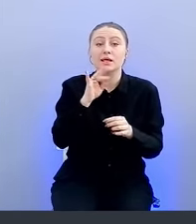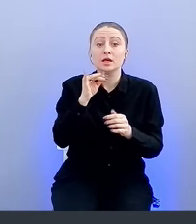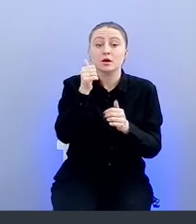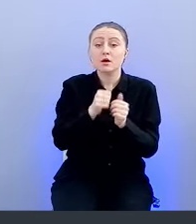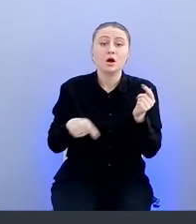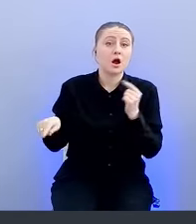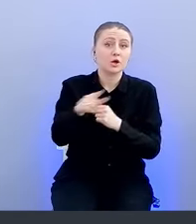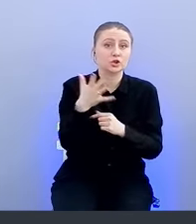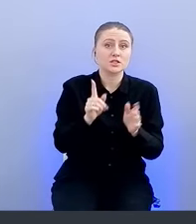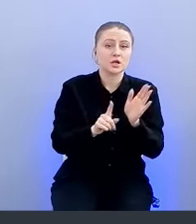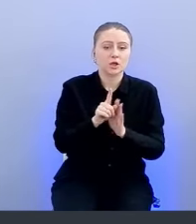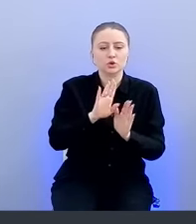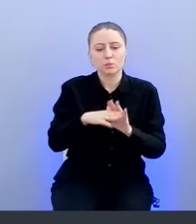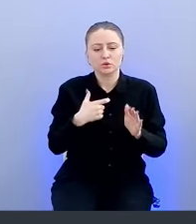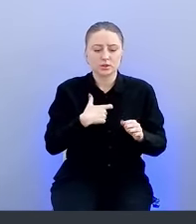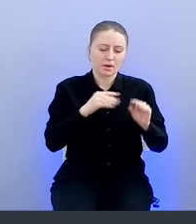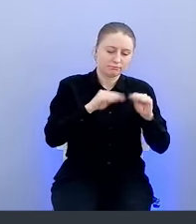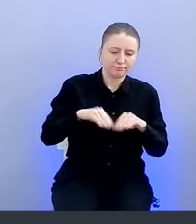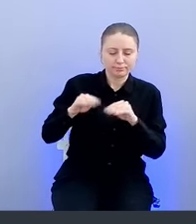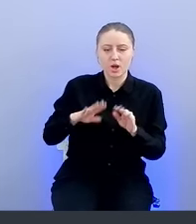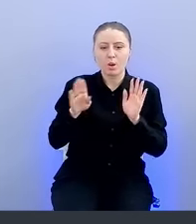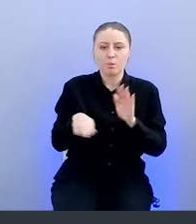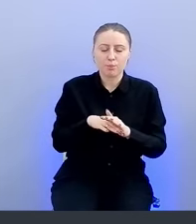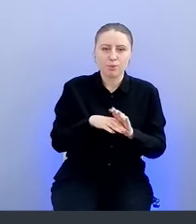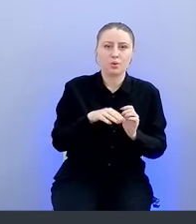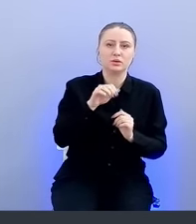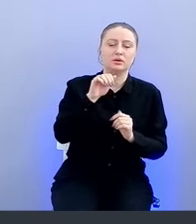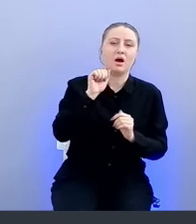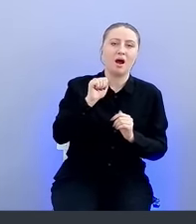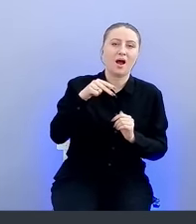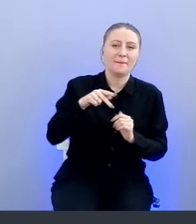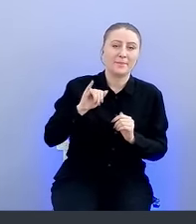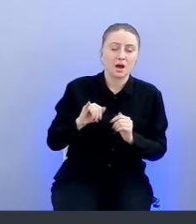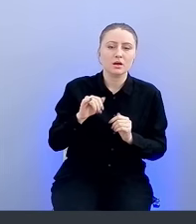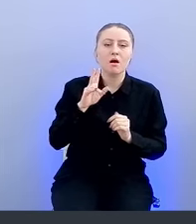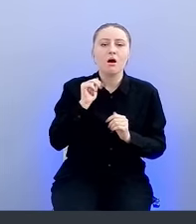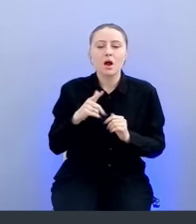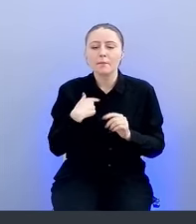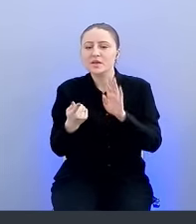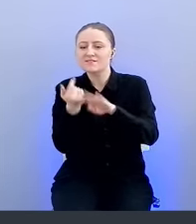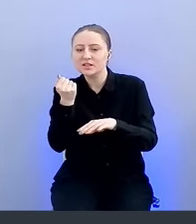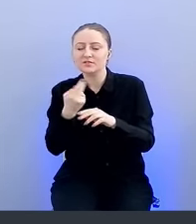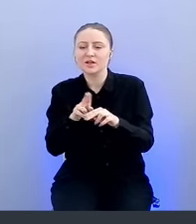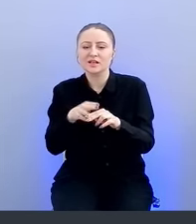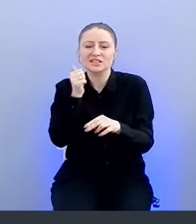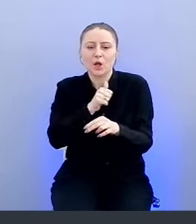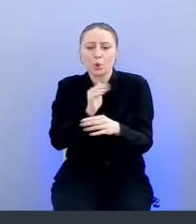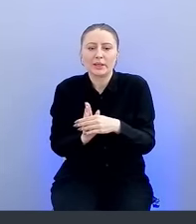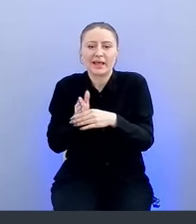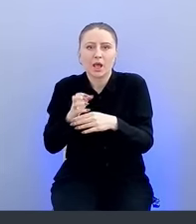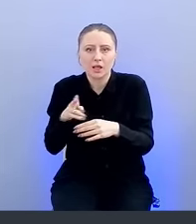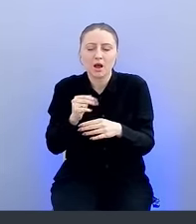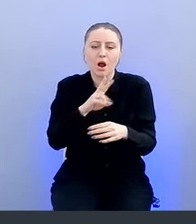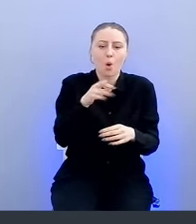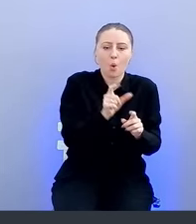если начнет писать для себя обвязку под API, как мне вызвать SecurityGate, как передать ему код, то это